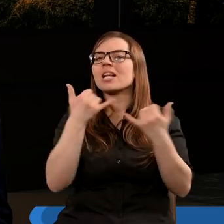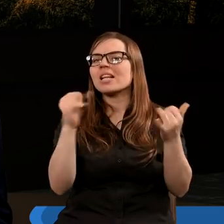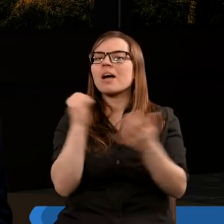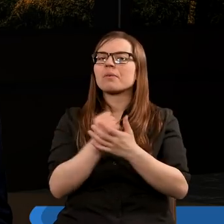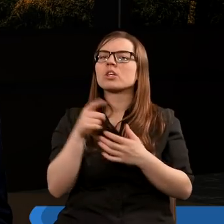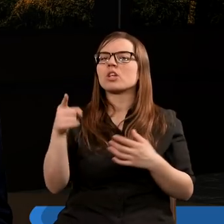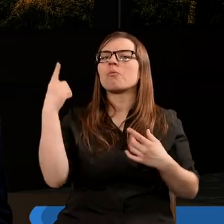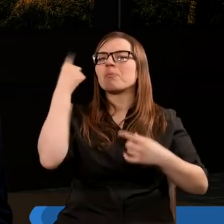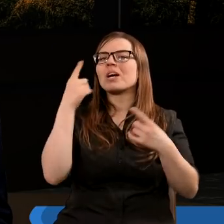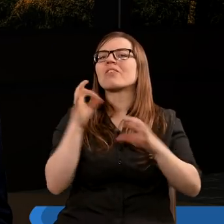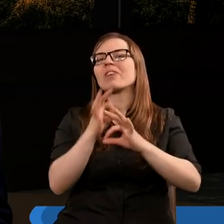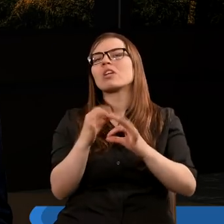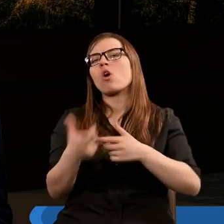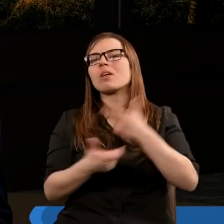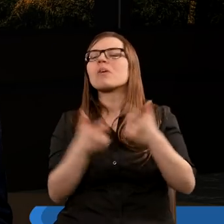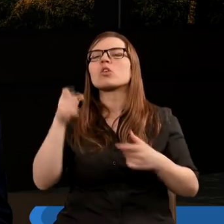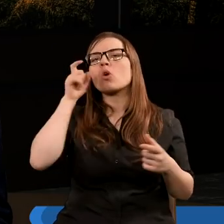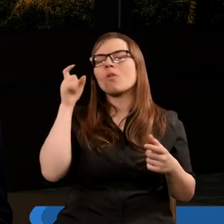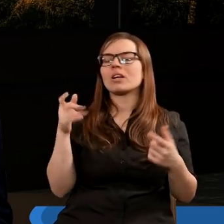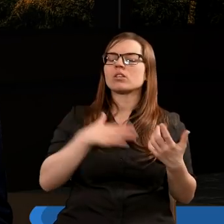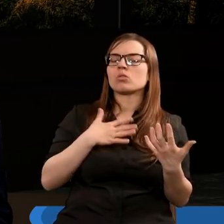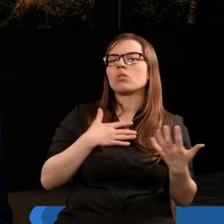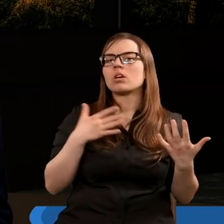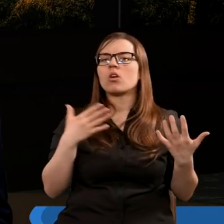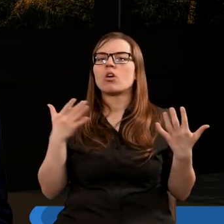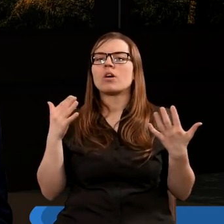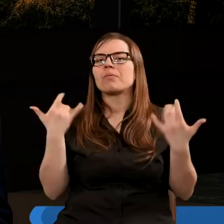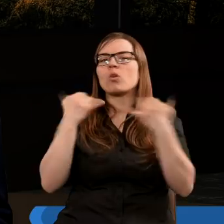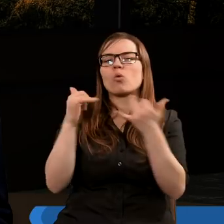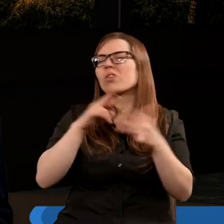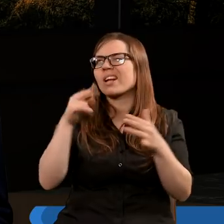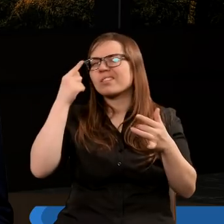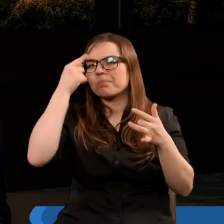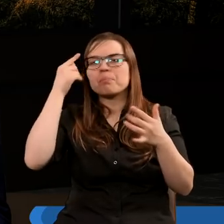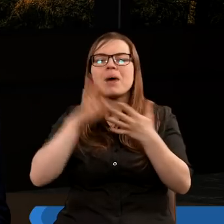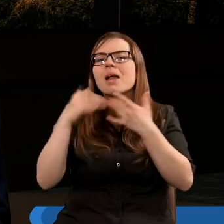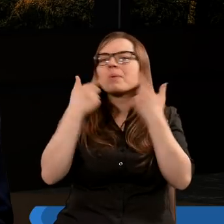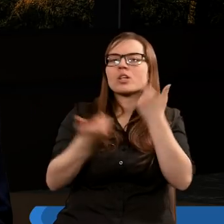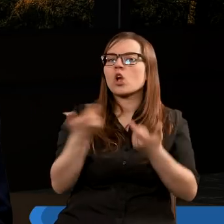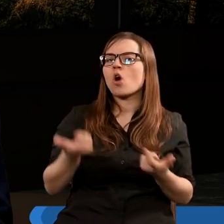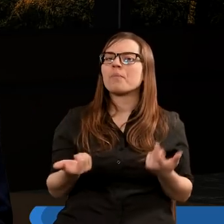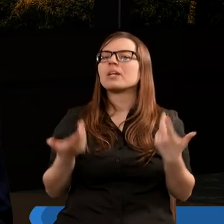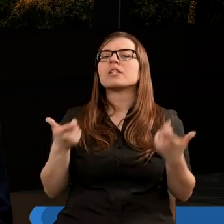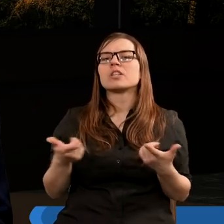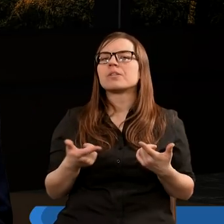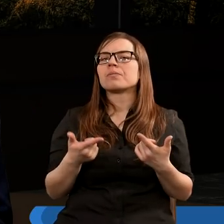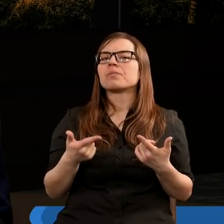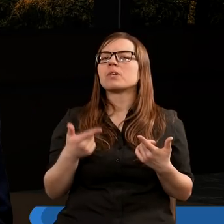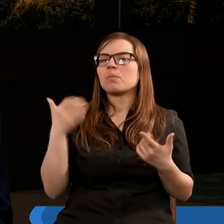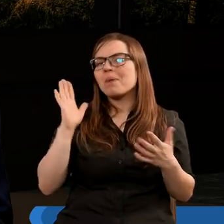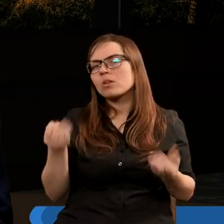Wino sprawia, że człowiek nie myśli trzeźwo, wino sprawia, że człowiek, człowiekowi wydają się różne rzeczy. Wcześniej czytaliśmy o tym, że